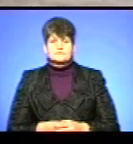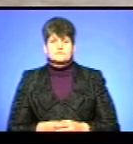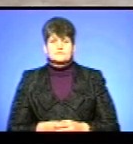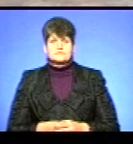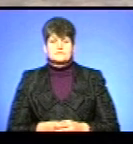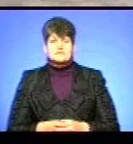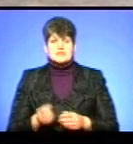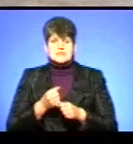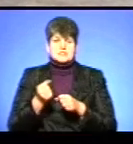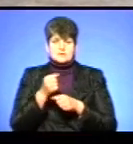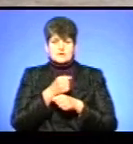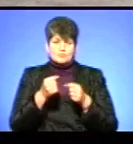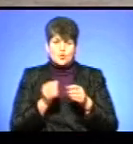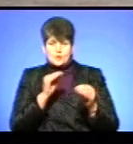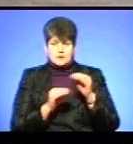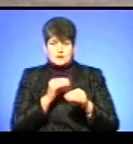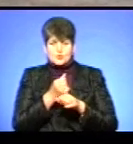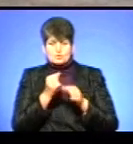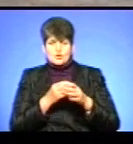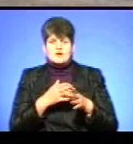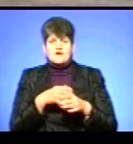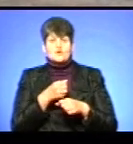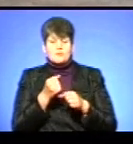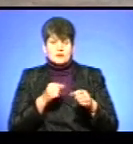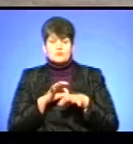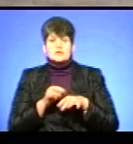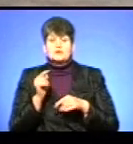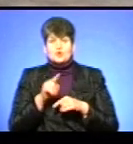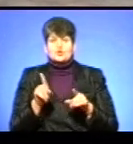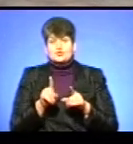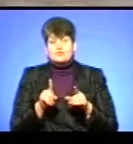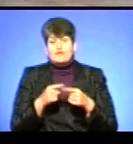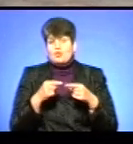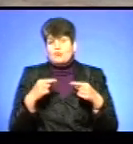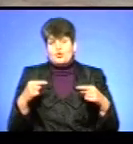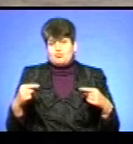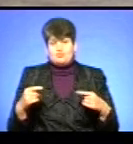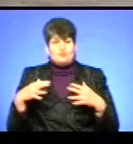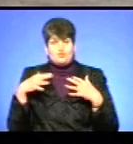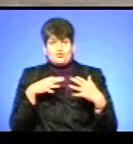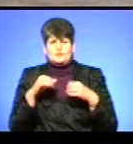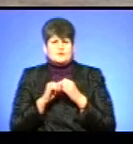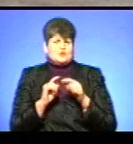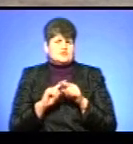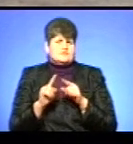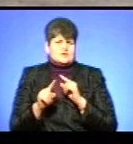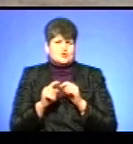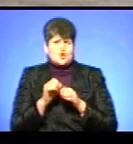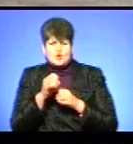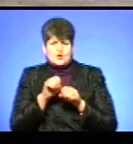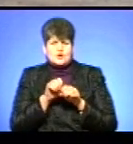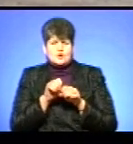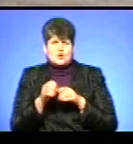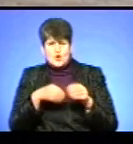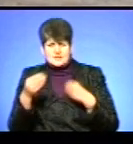Зборка-розборка автомата, взагалі-то, доскональність для того, щоб в будь-якому бою можна було якому-то швечі його розібрати,